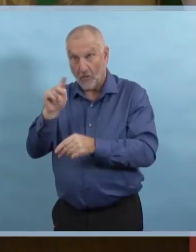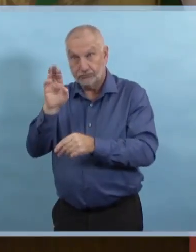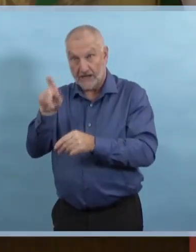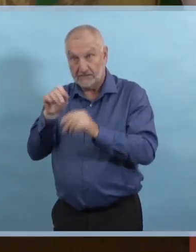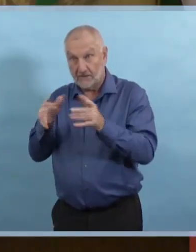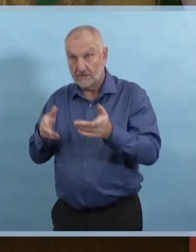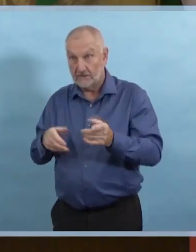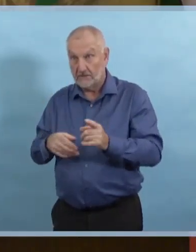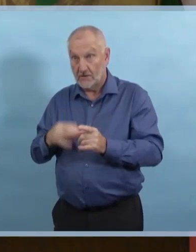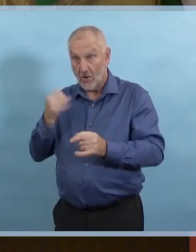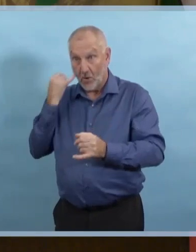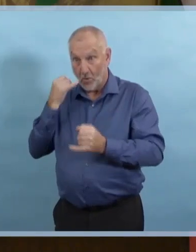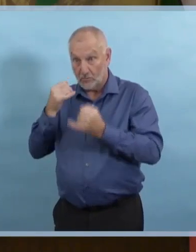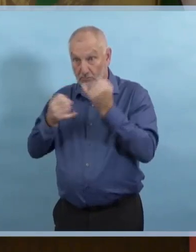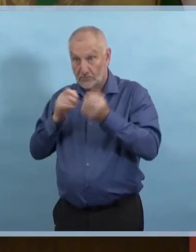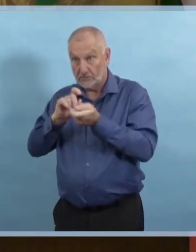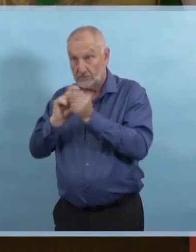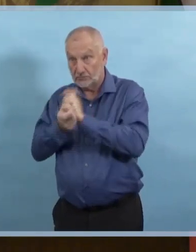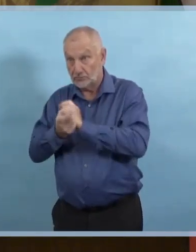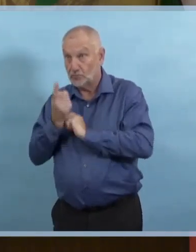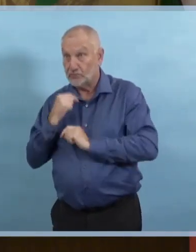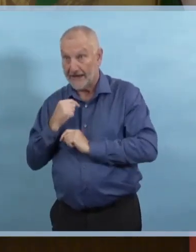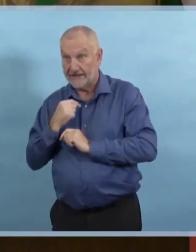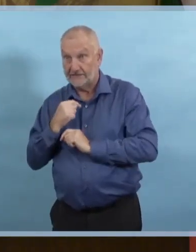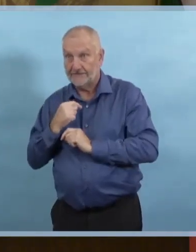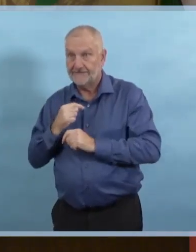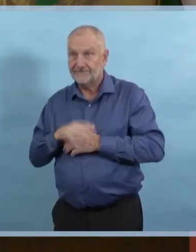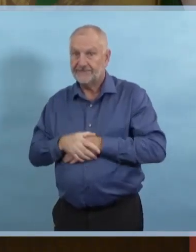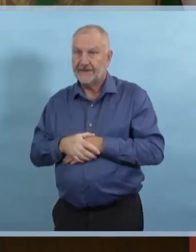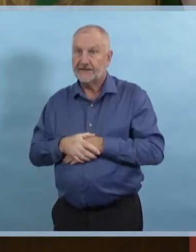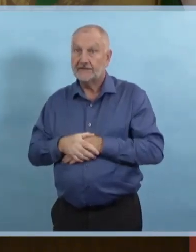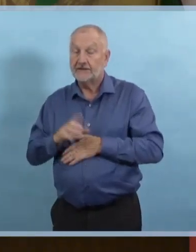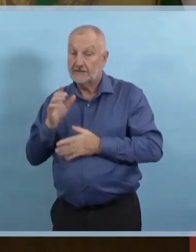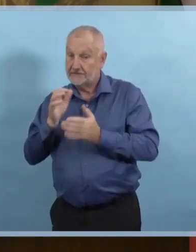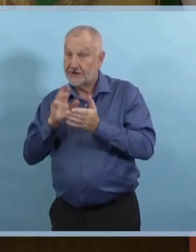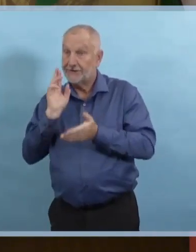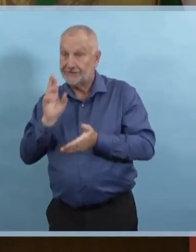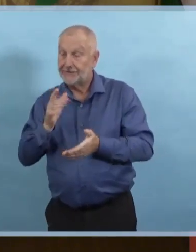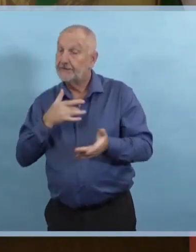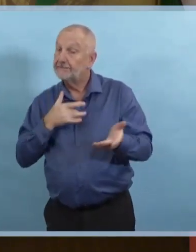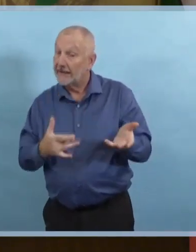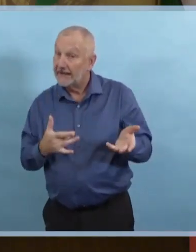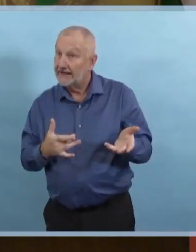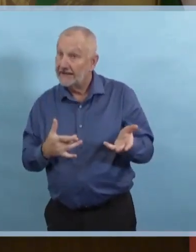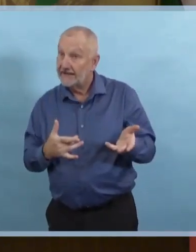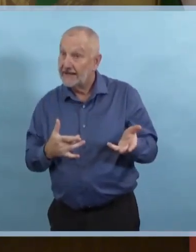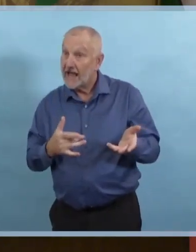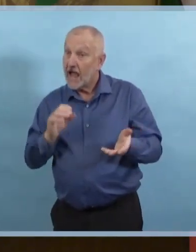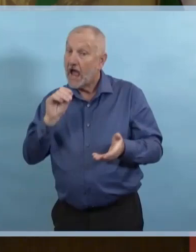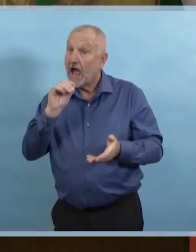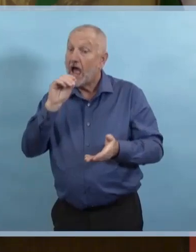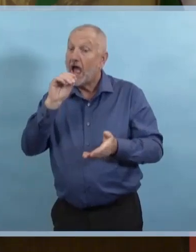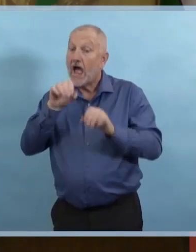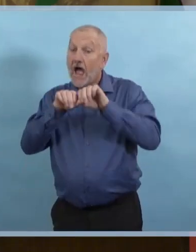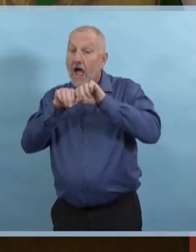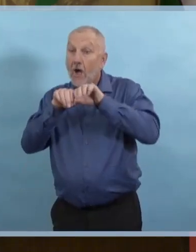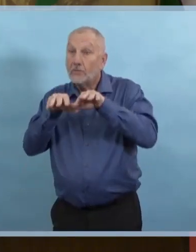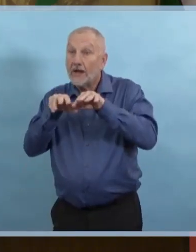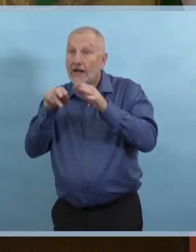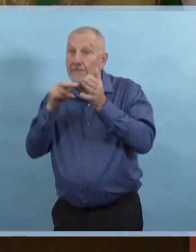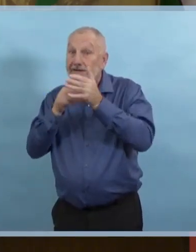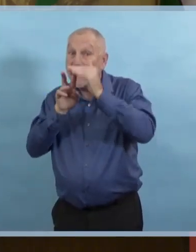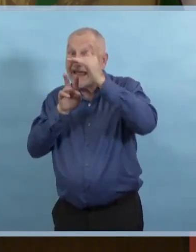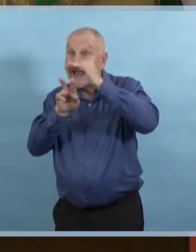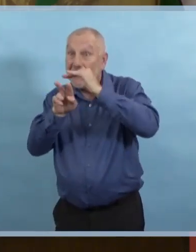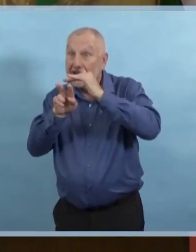c'est simplement plus que ce à quoi on s'attendait. Alors, ça dépend du pathogène et de l'environnement. Donc, pour quelque chose comme la COVID,